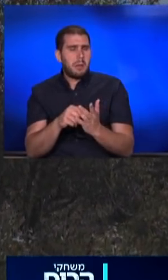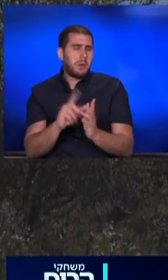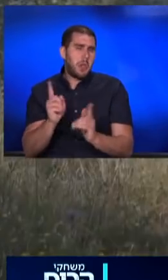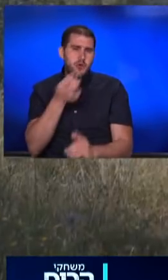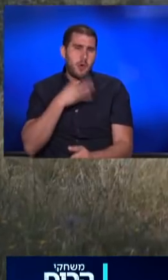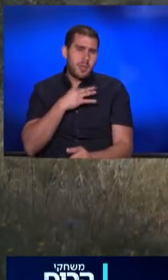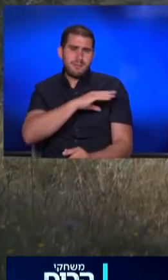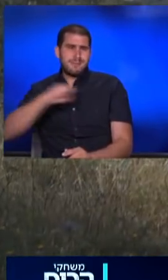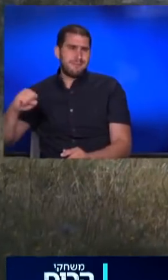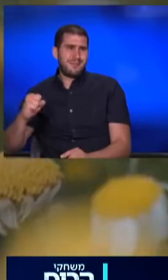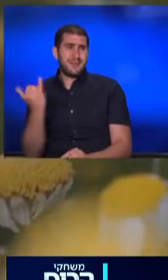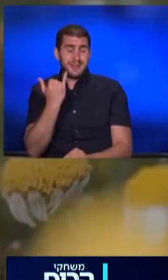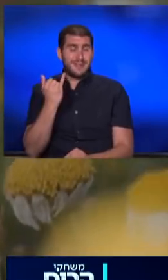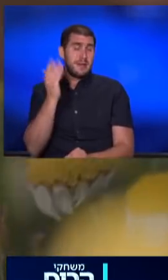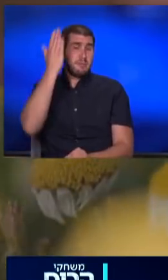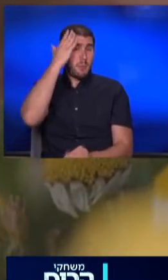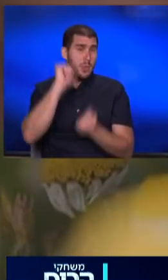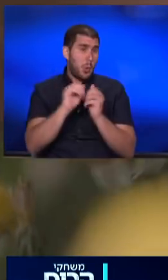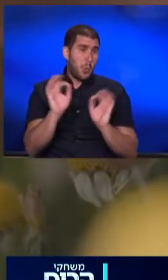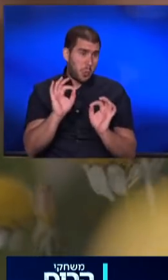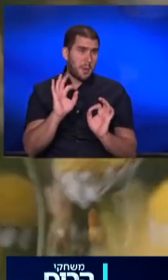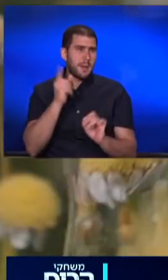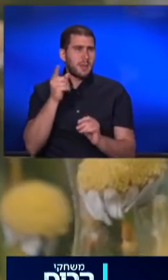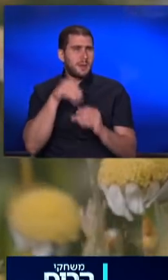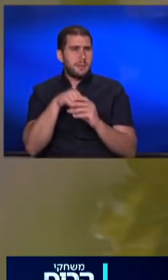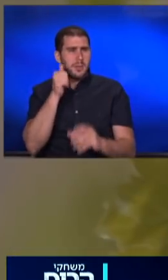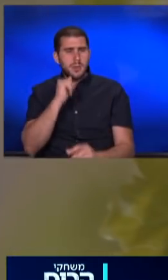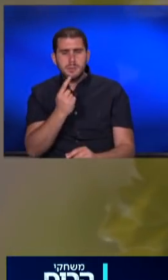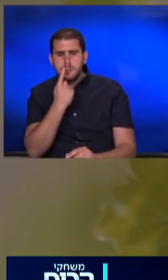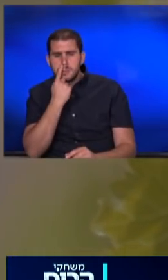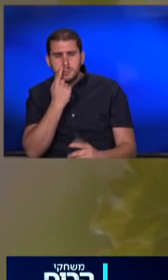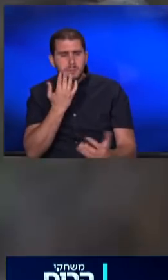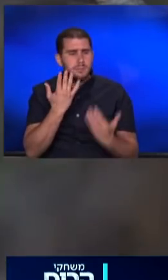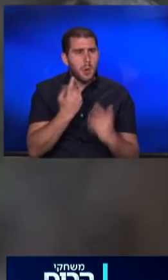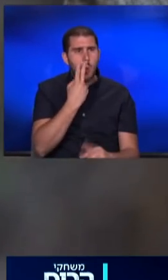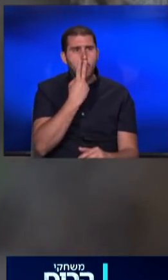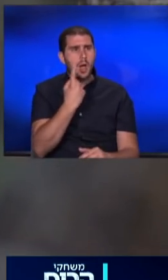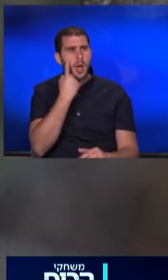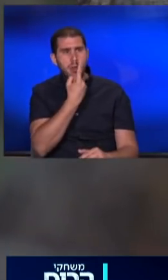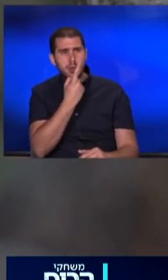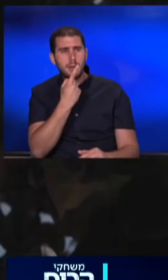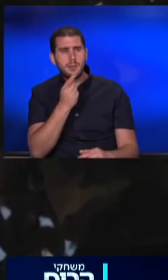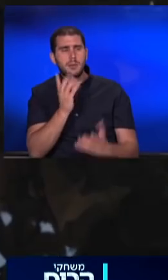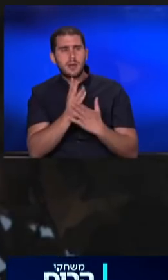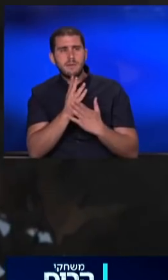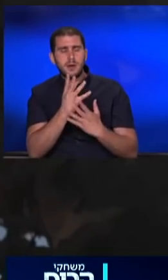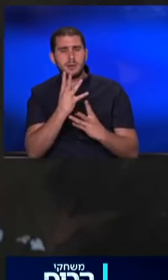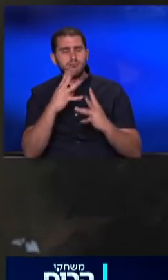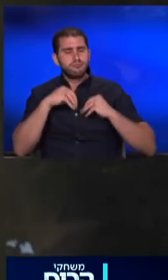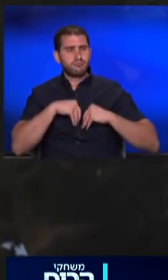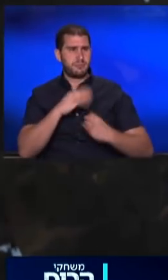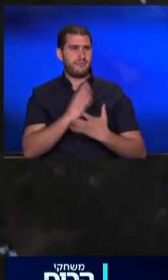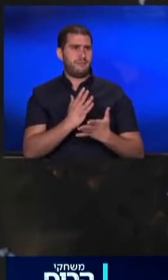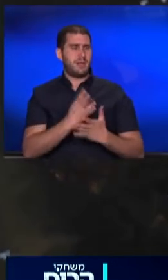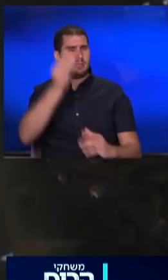אותי. במודע או לא במודע, מה שאתה בטיולים מריח, רואה בעיניים, מתרגל. זה נכנס לפה, זה